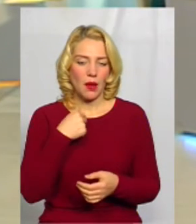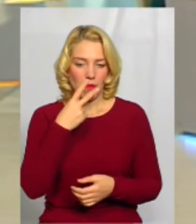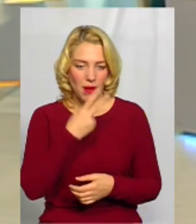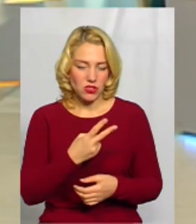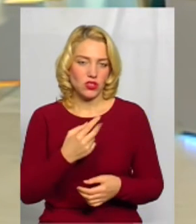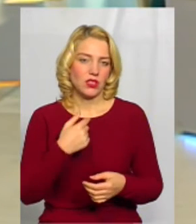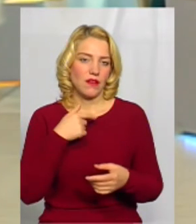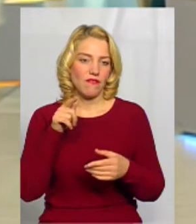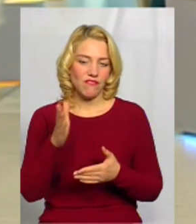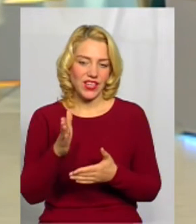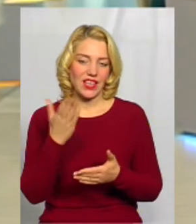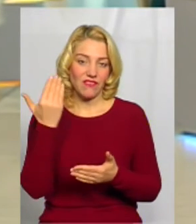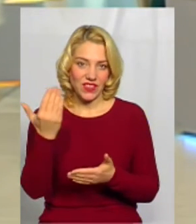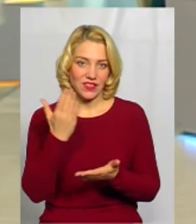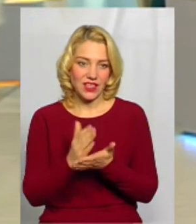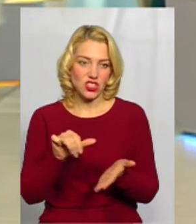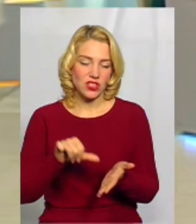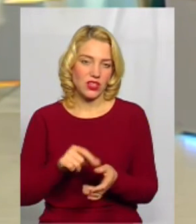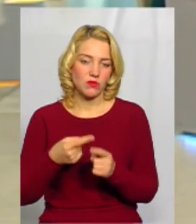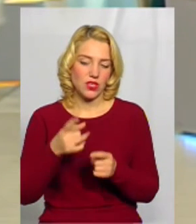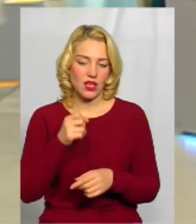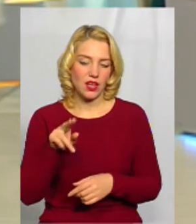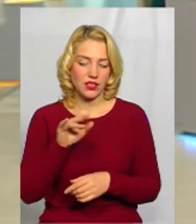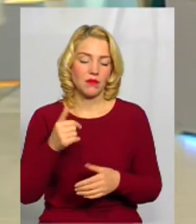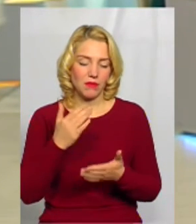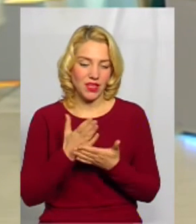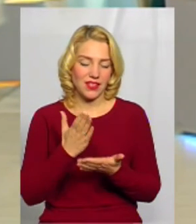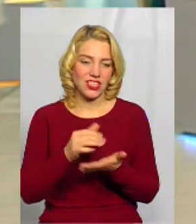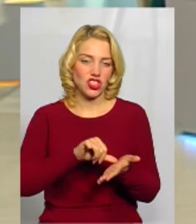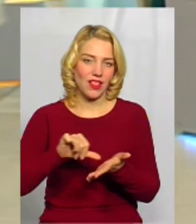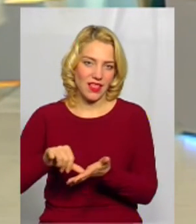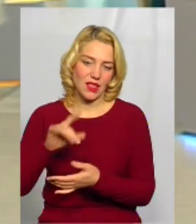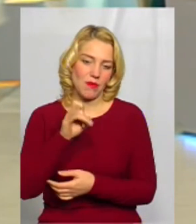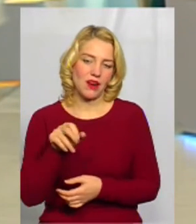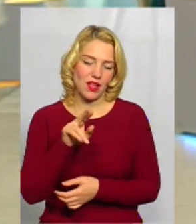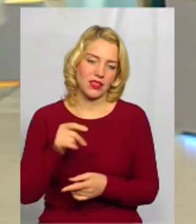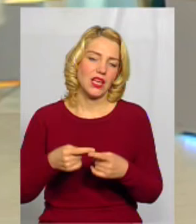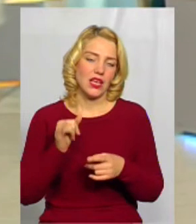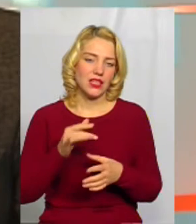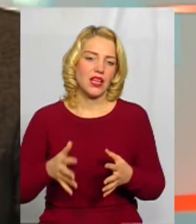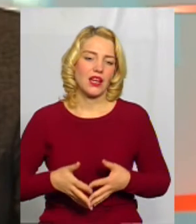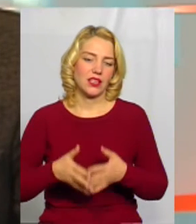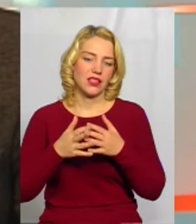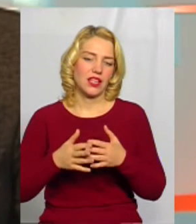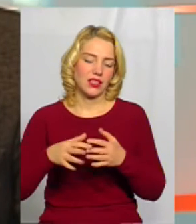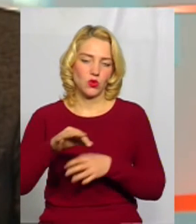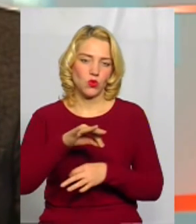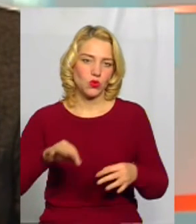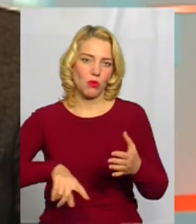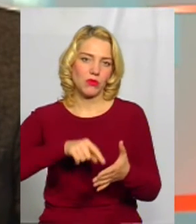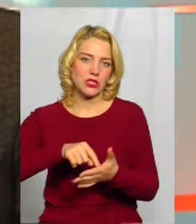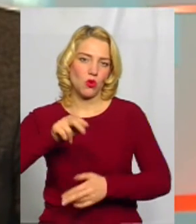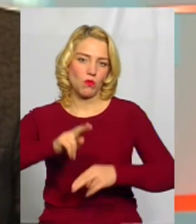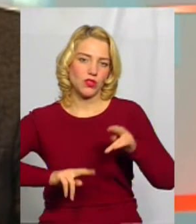є членами тої ради. Так, ми є членами цієї ради, і ми є членами ще архітектурно-містобудівної ради